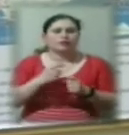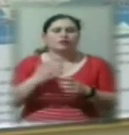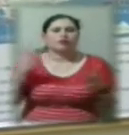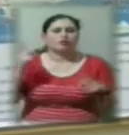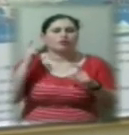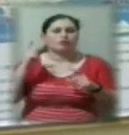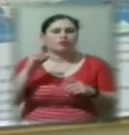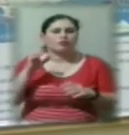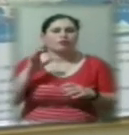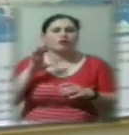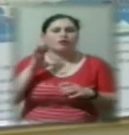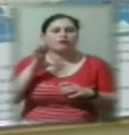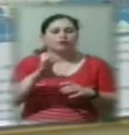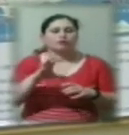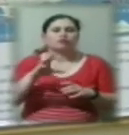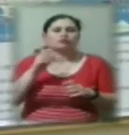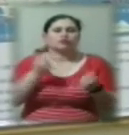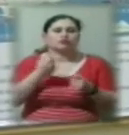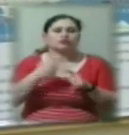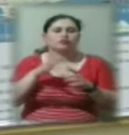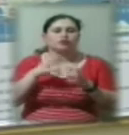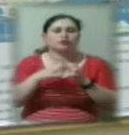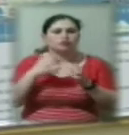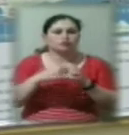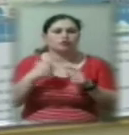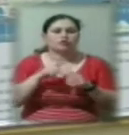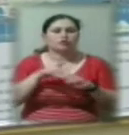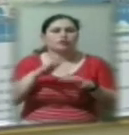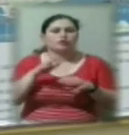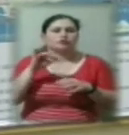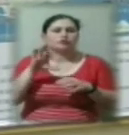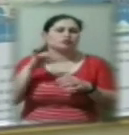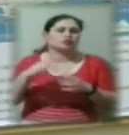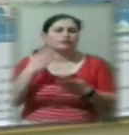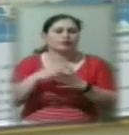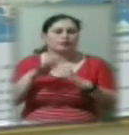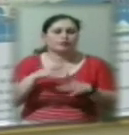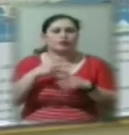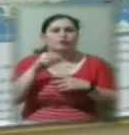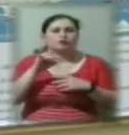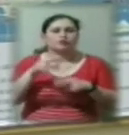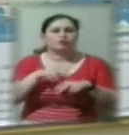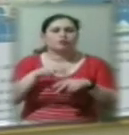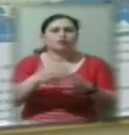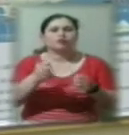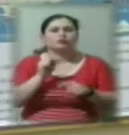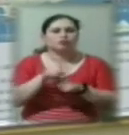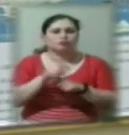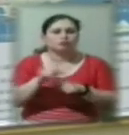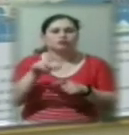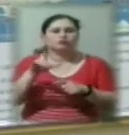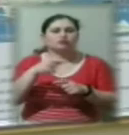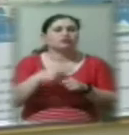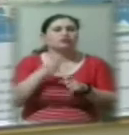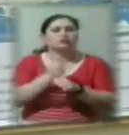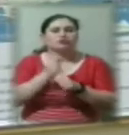в місто Херсон. Організоване місце для відстою. Патрульна поліція отримала завдання. Це зроблено для того, щоб не